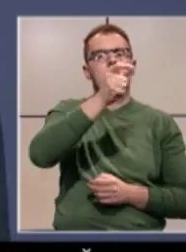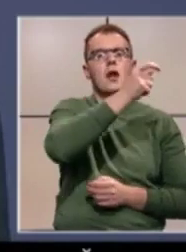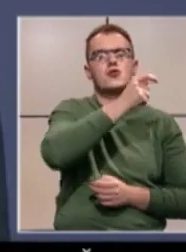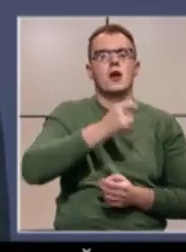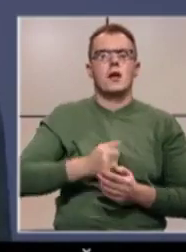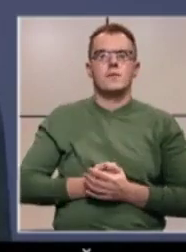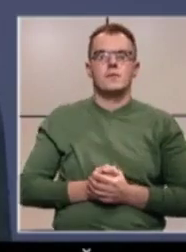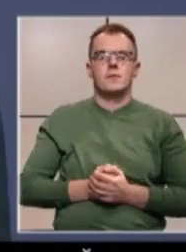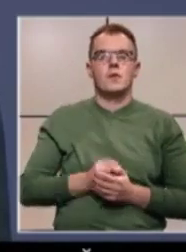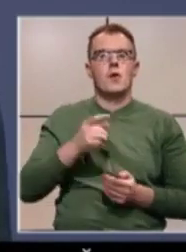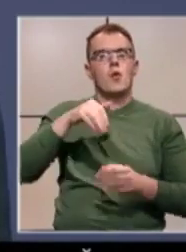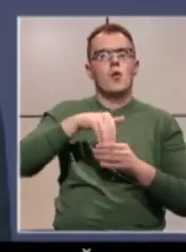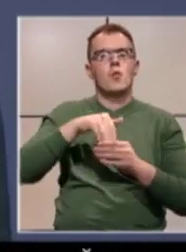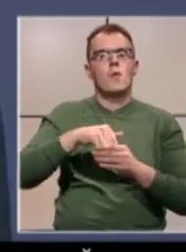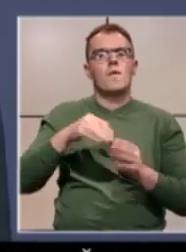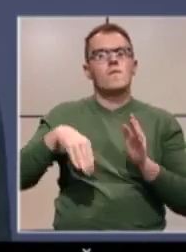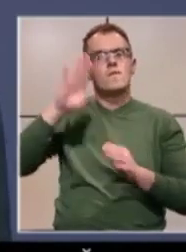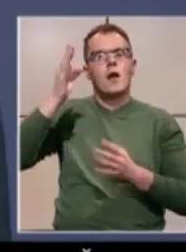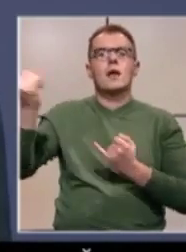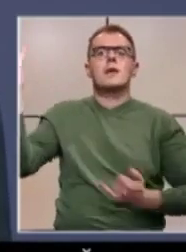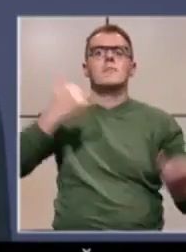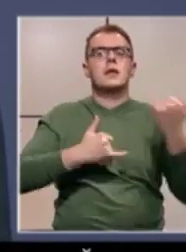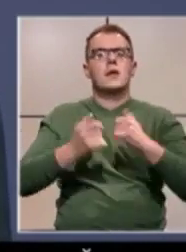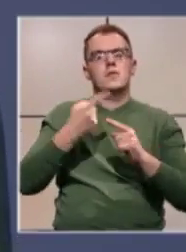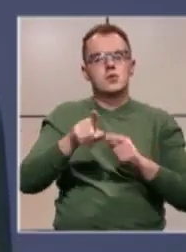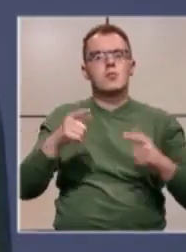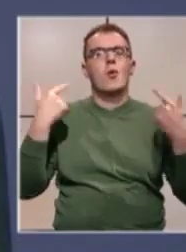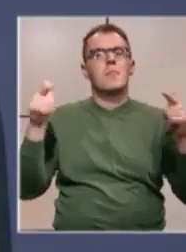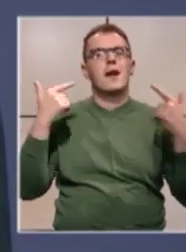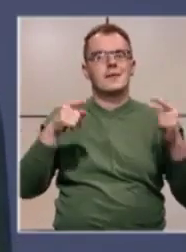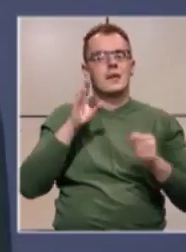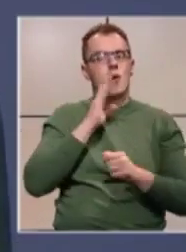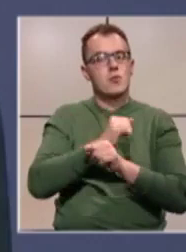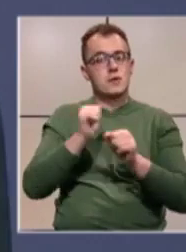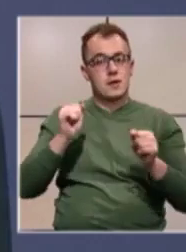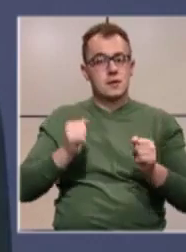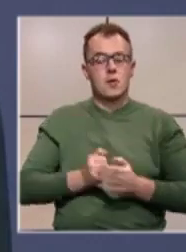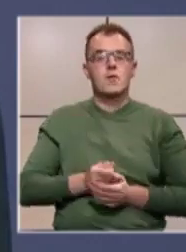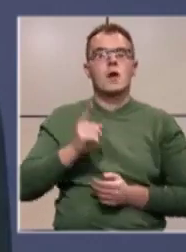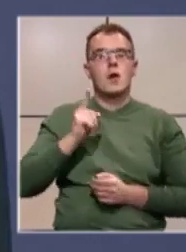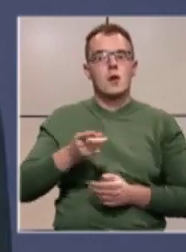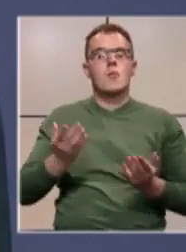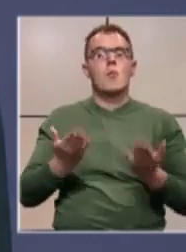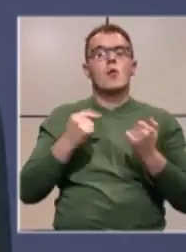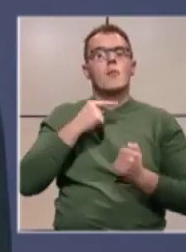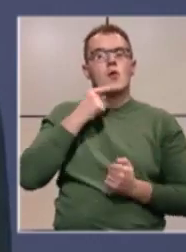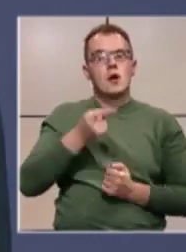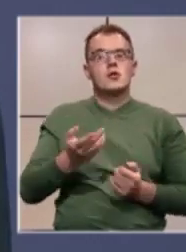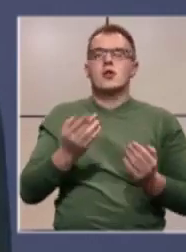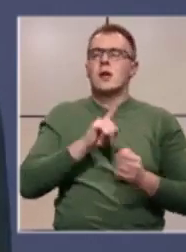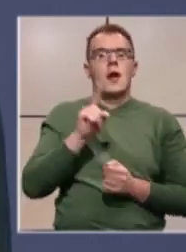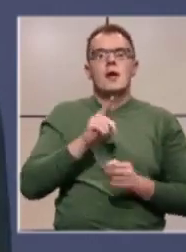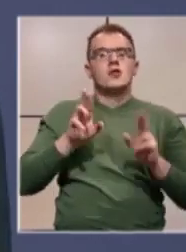veliki priliv, posebno zbog praznika u Bosni i Hercegovini, moramo reći da